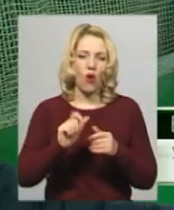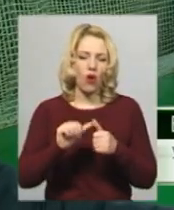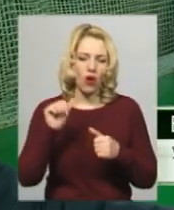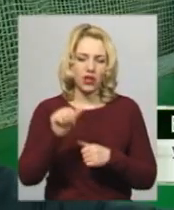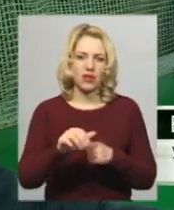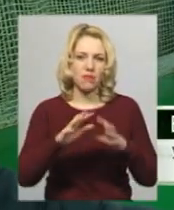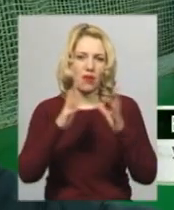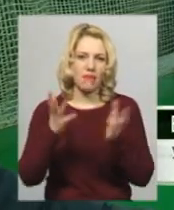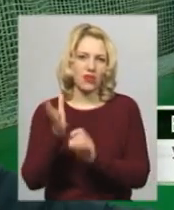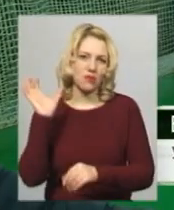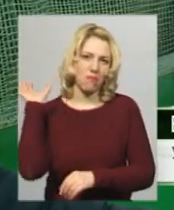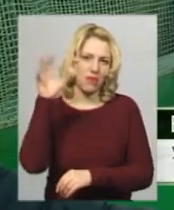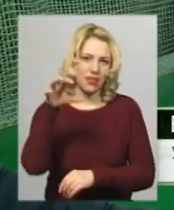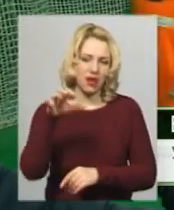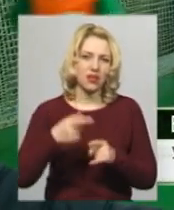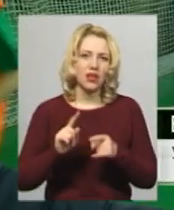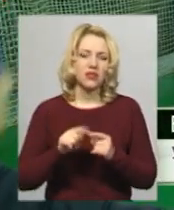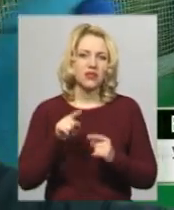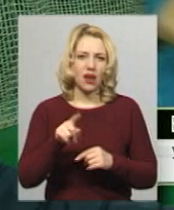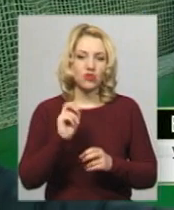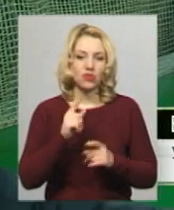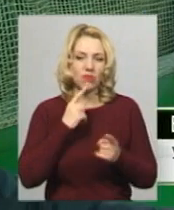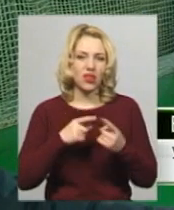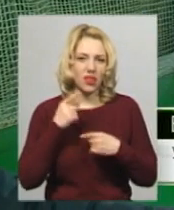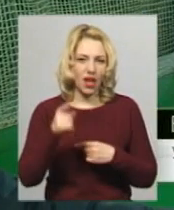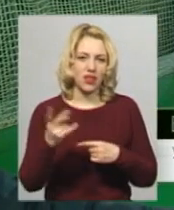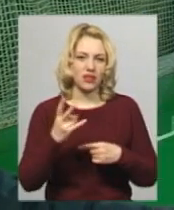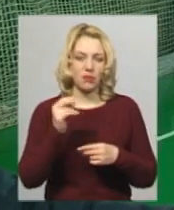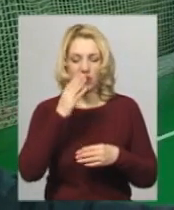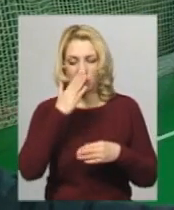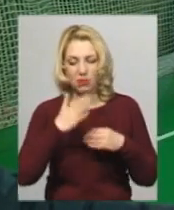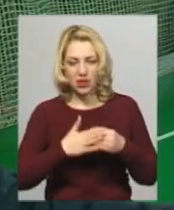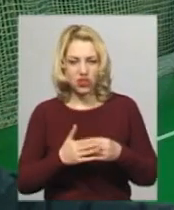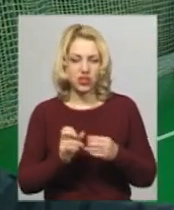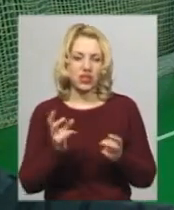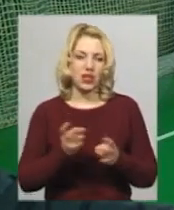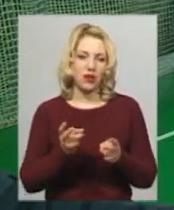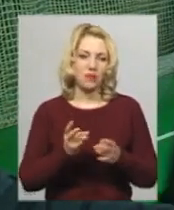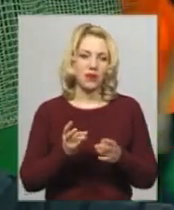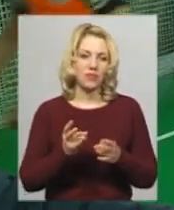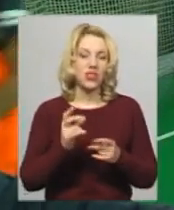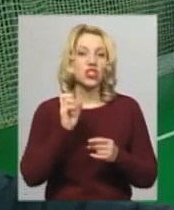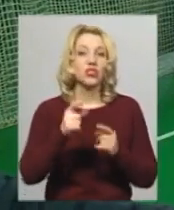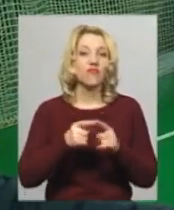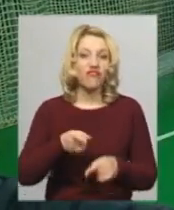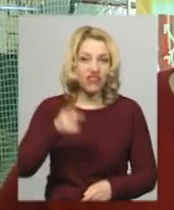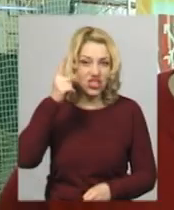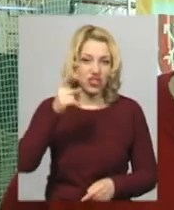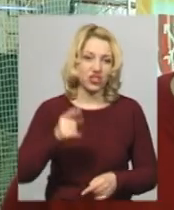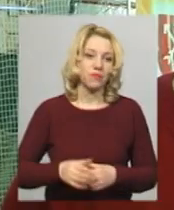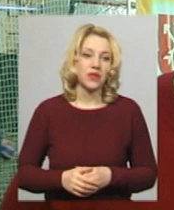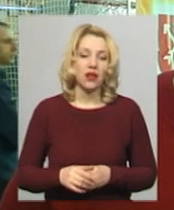'яча, тому що там треба чим далі і чим вище і прогнутися.